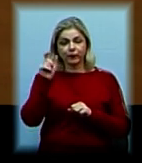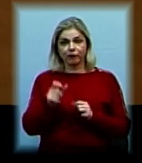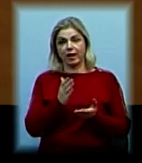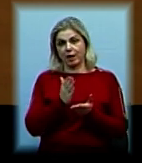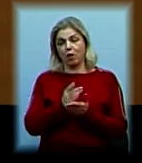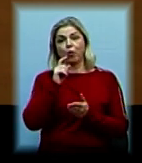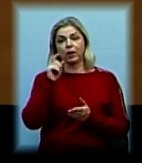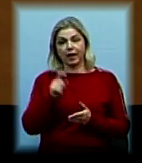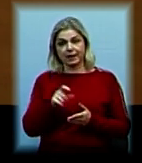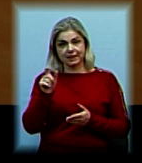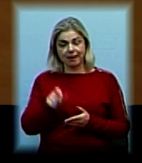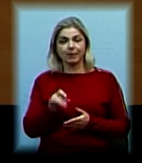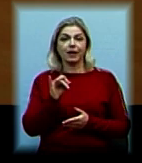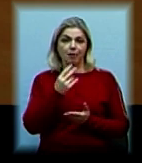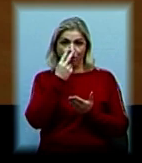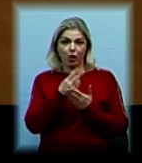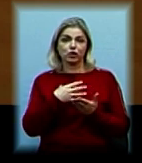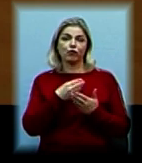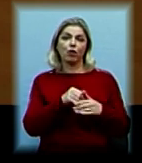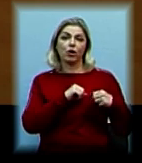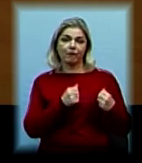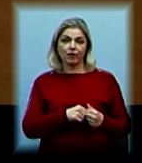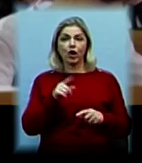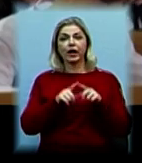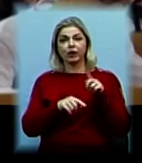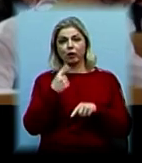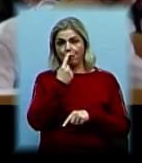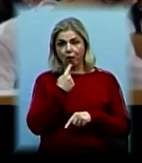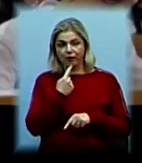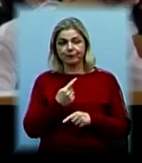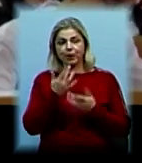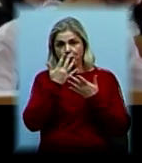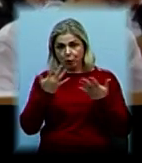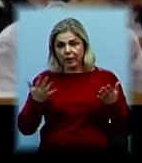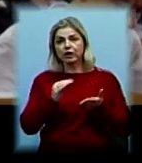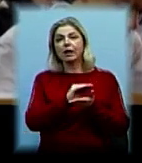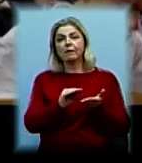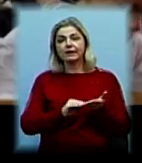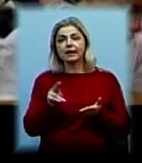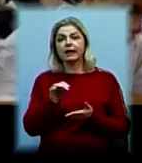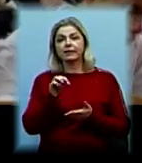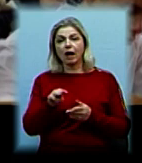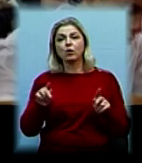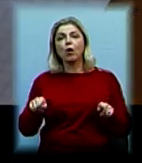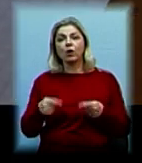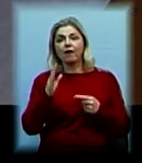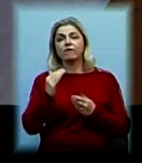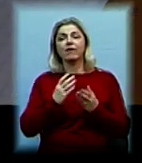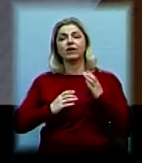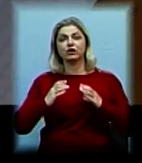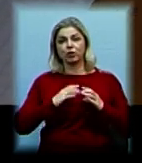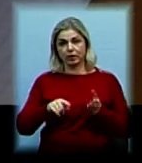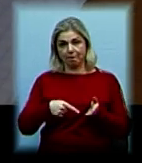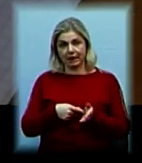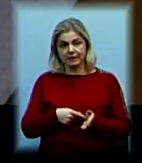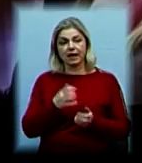українцем і він показує свою любов до рідної мови. Публічне написання диктанту організовували у вищих навчальних закладах